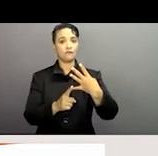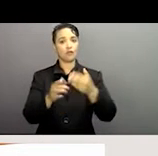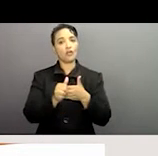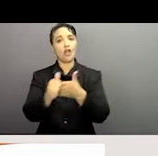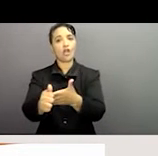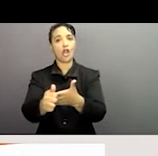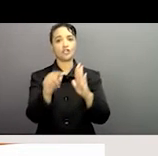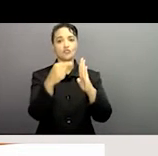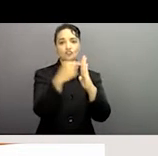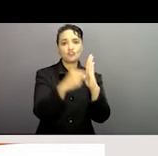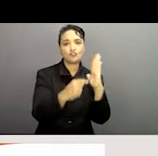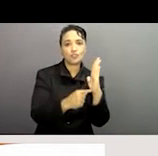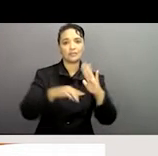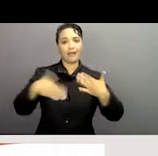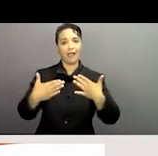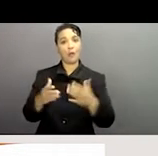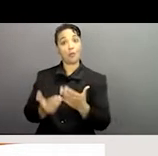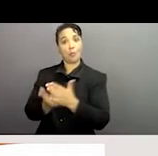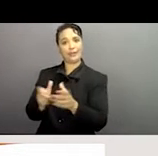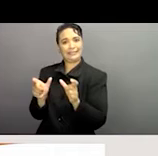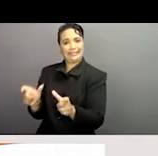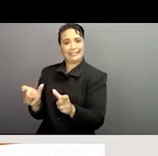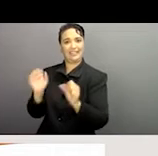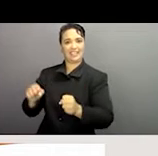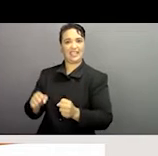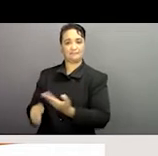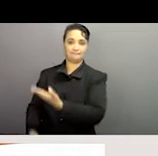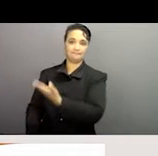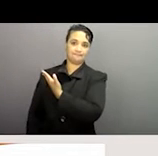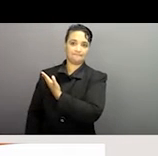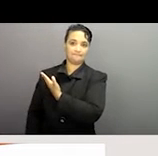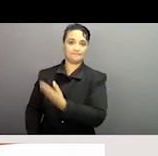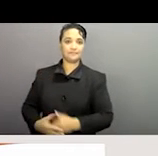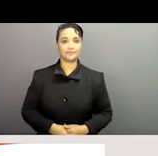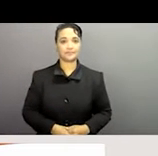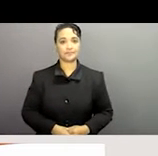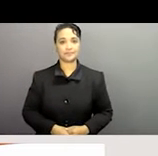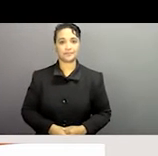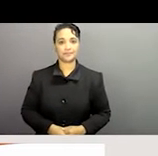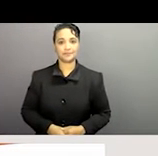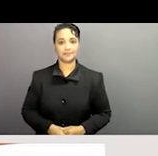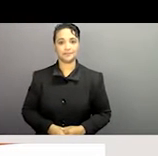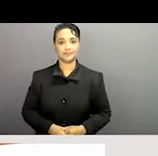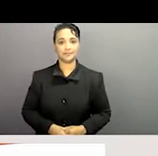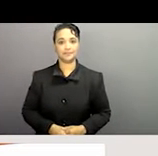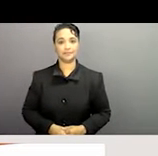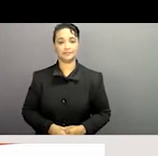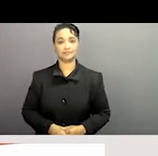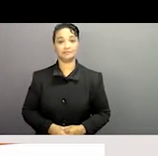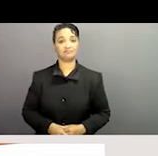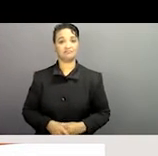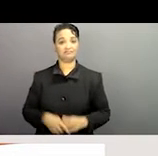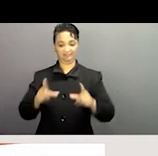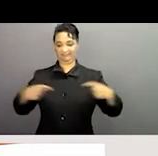développer aussi des directives pour des actions contre l'esclavage moderne dans ce type de situation.